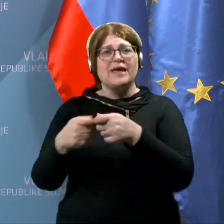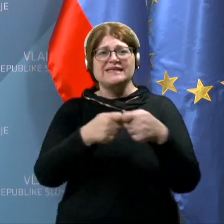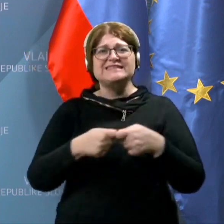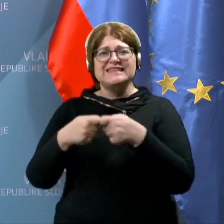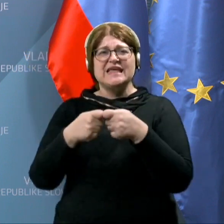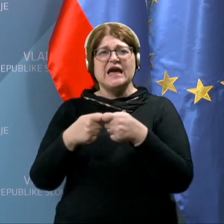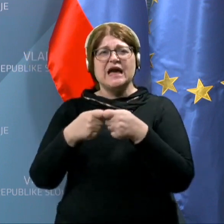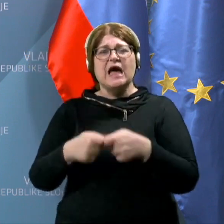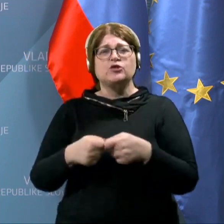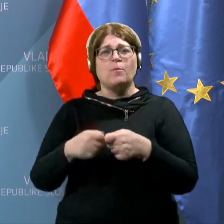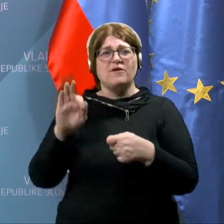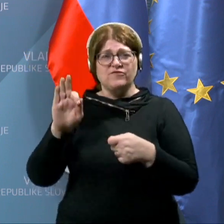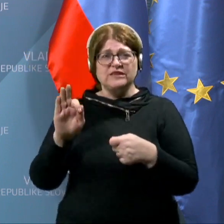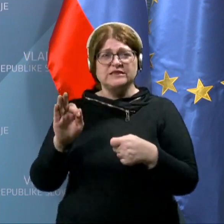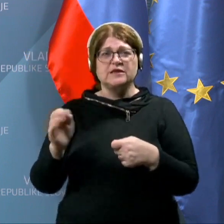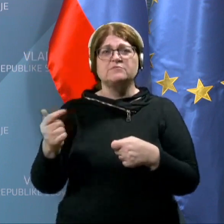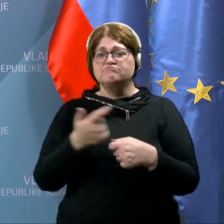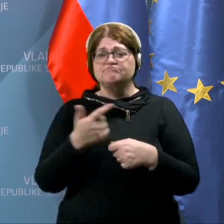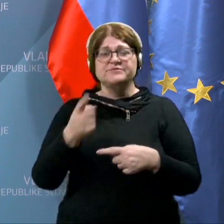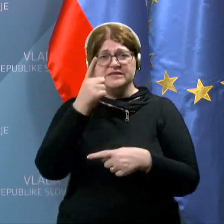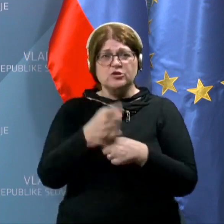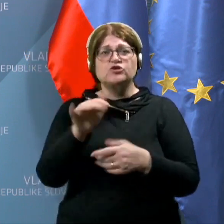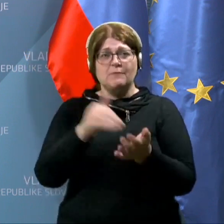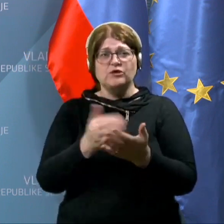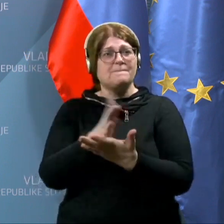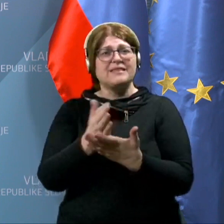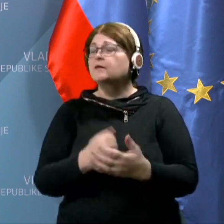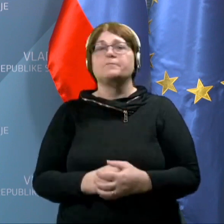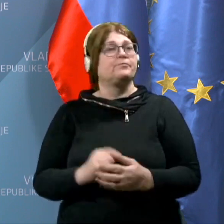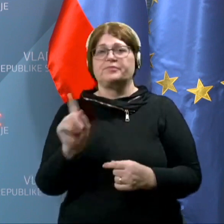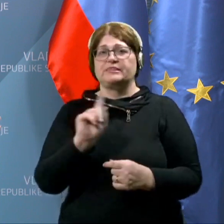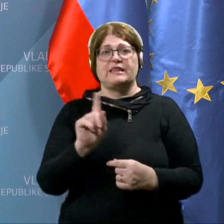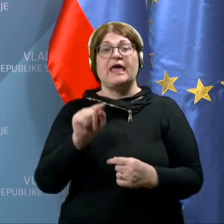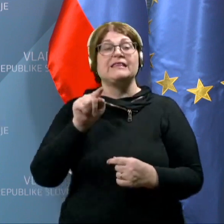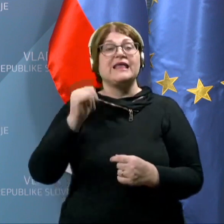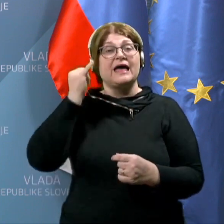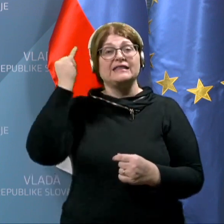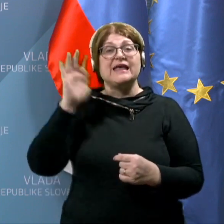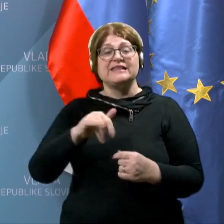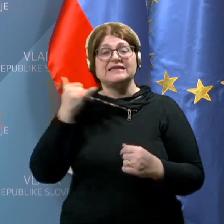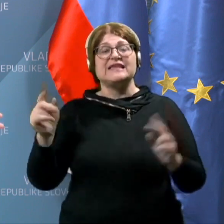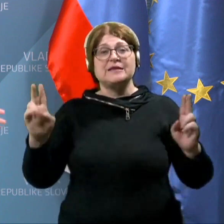Fides se odločili, da potrebujete medijacije? Ne, ta ideja, recimo na zadnjem